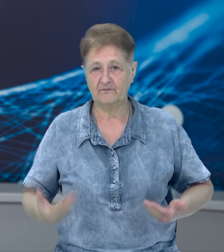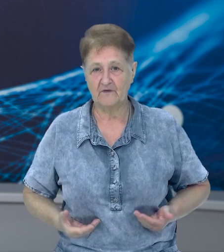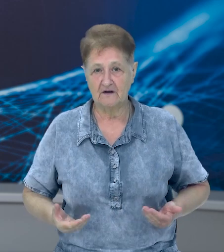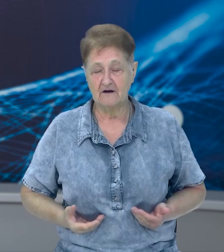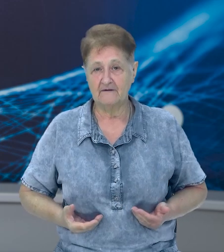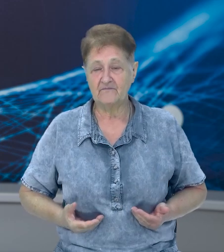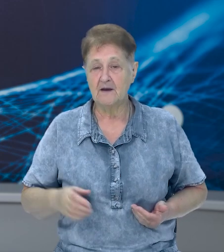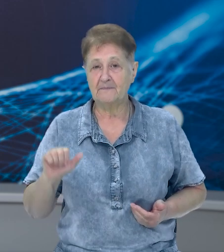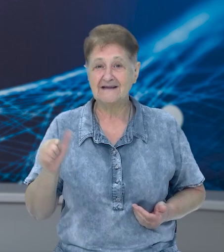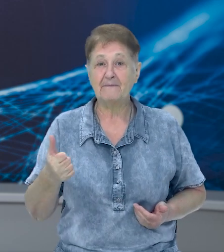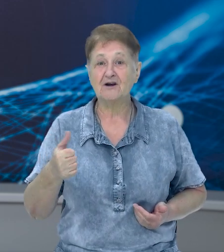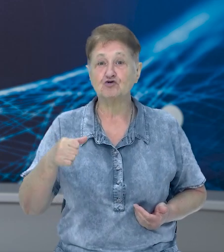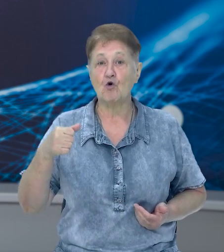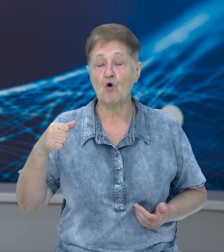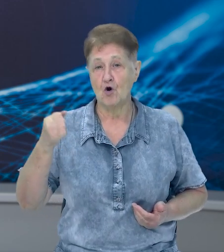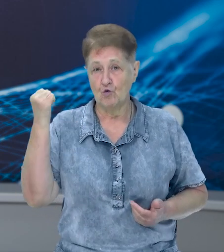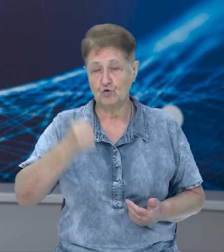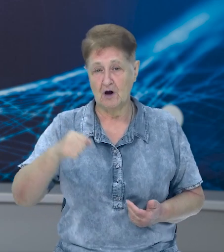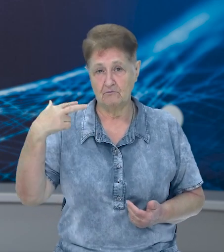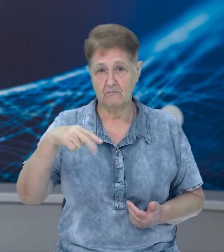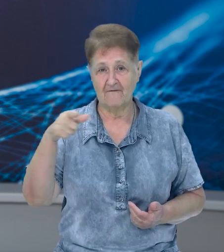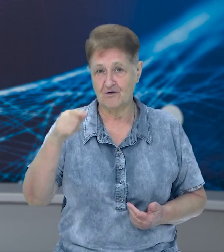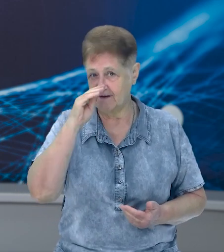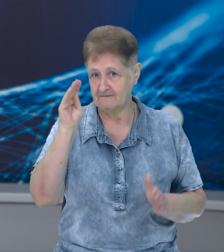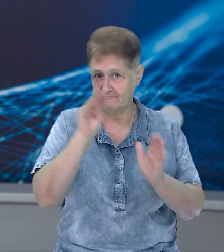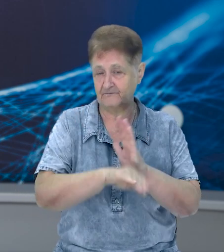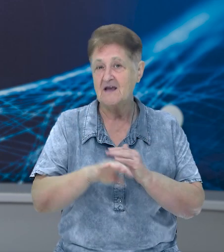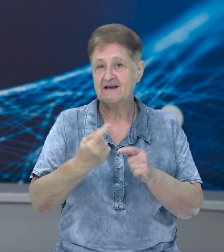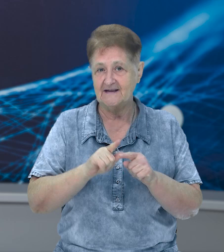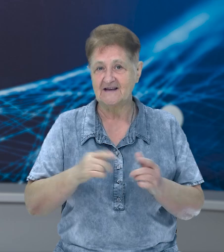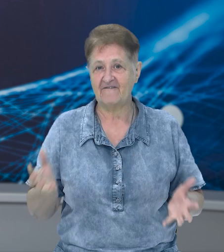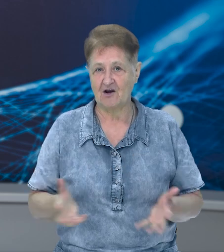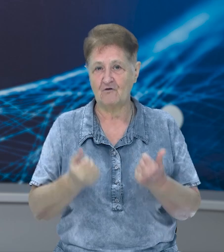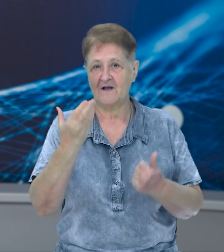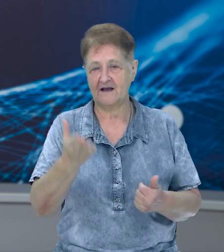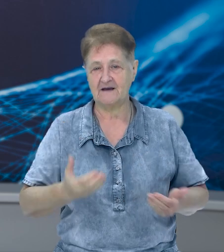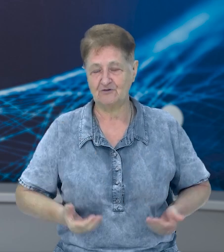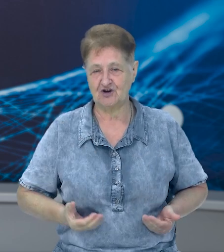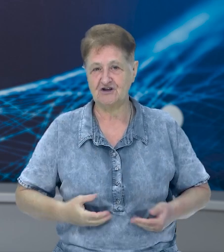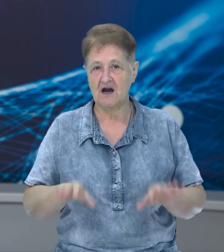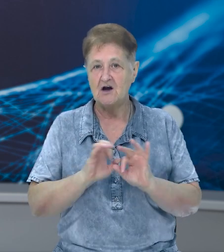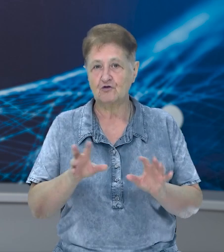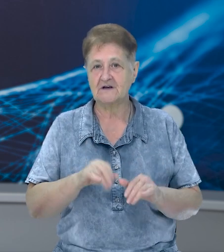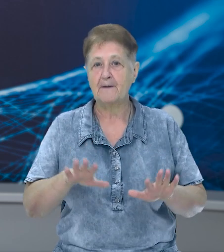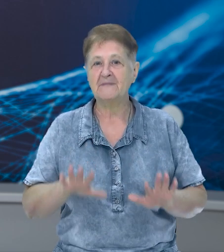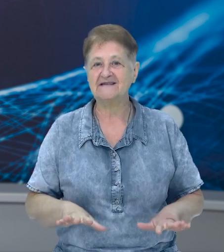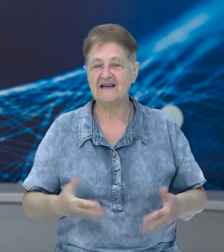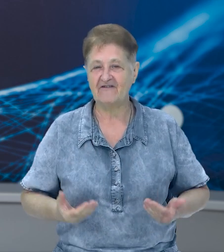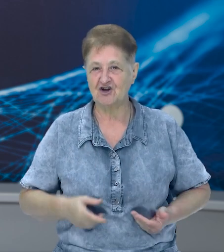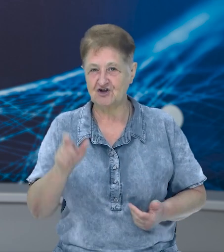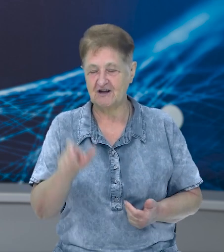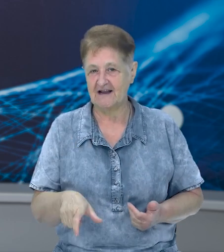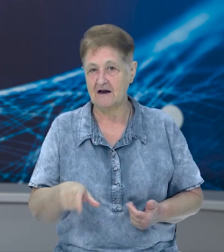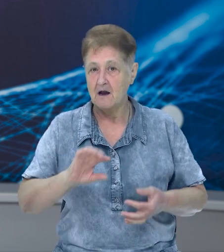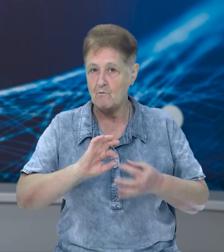Після першого удару без пілотника вони спустились у сховище. І це врятувало їм життя, розказала місцева жителька Надія.